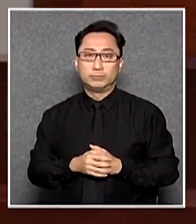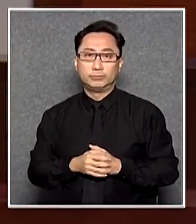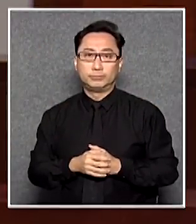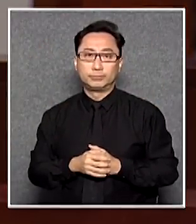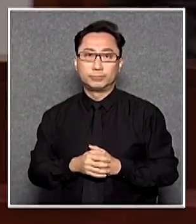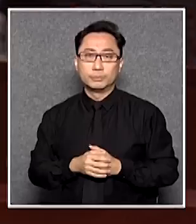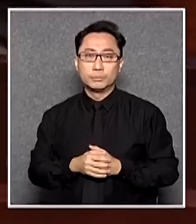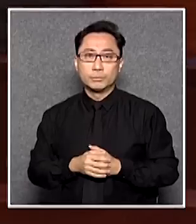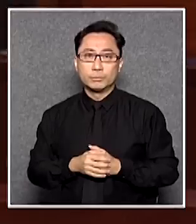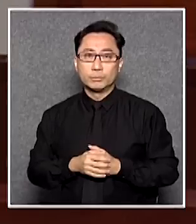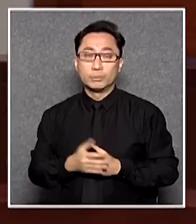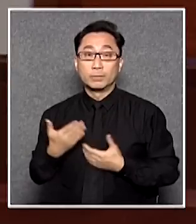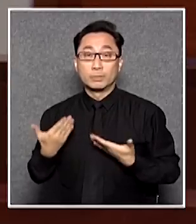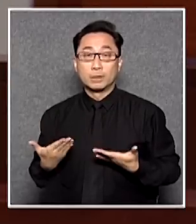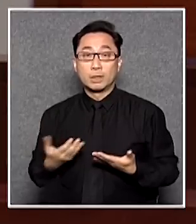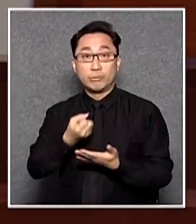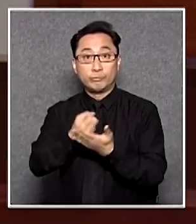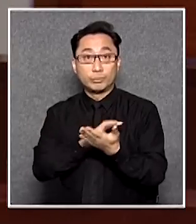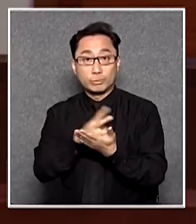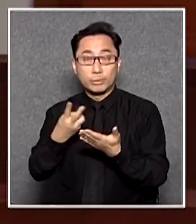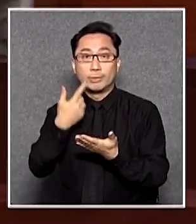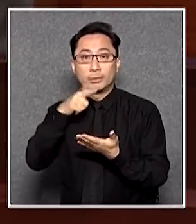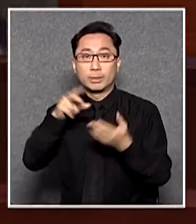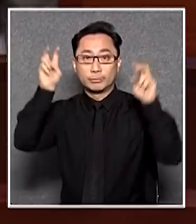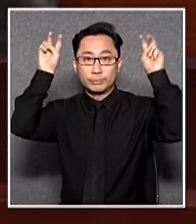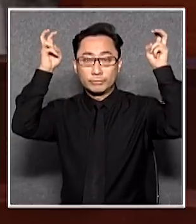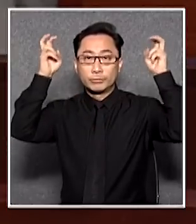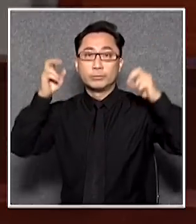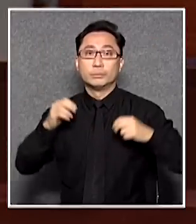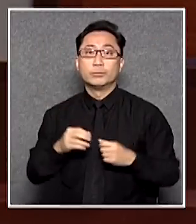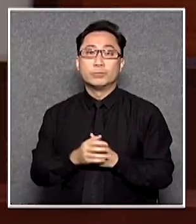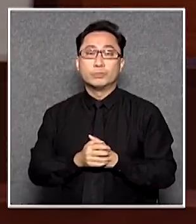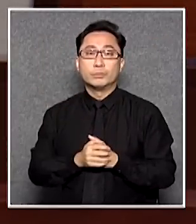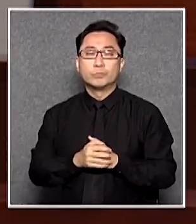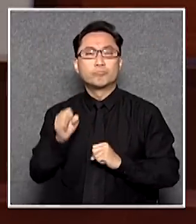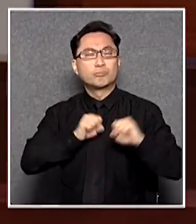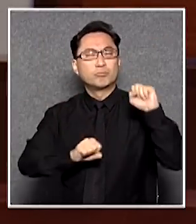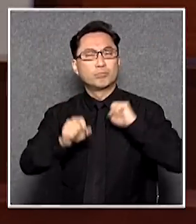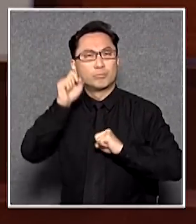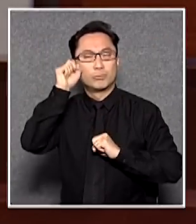你現在這樣修訂新版本的標題那個行文就令人廢解